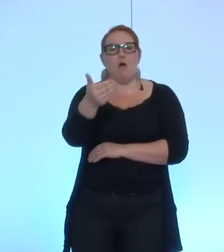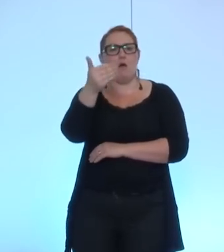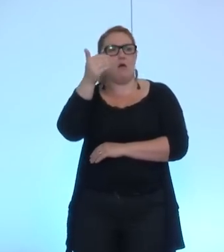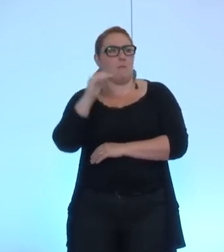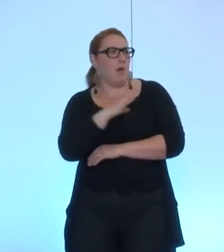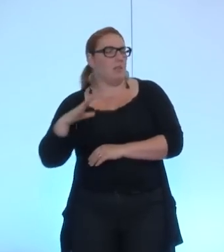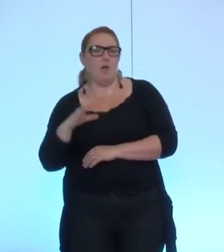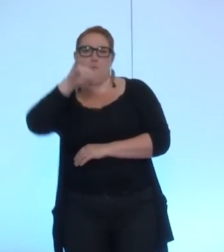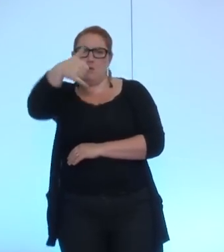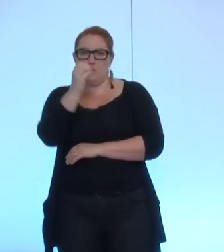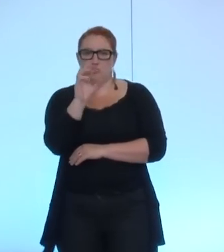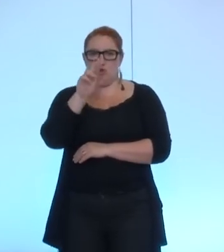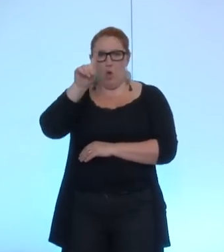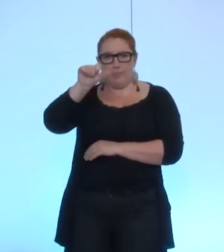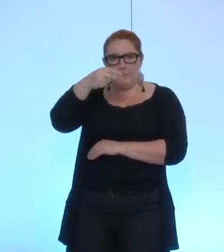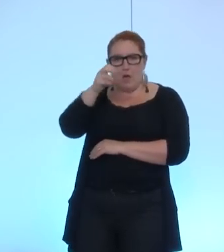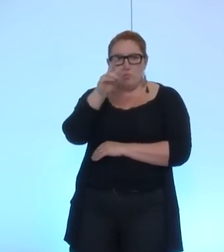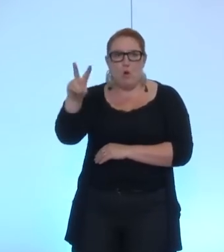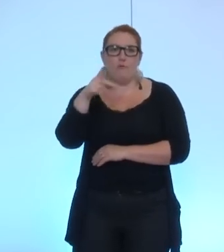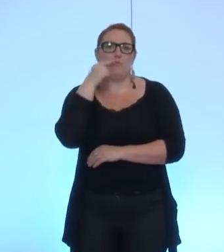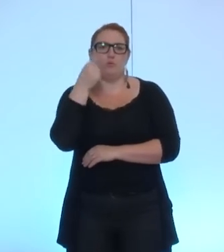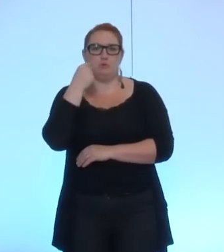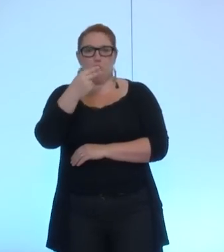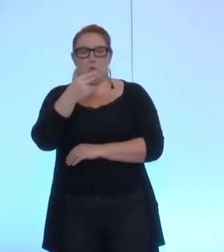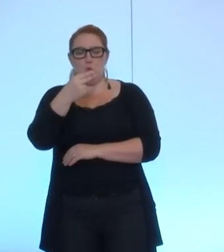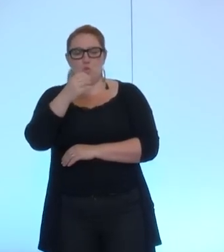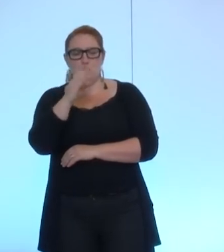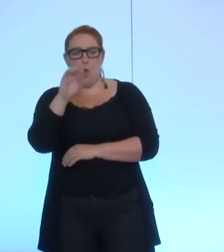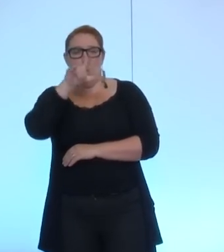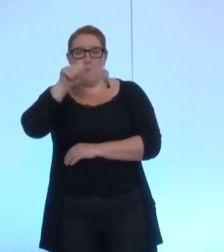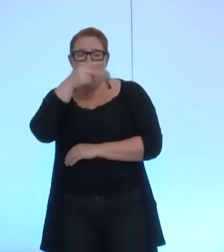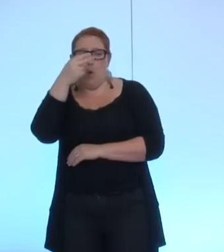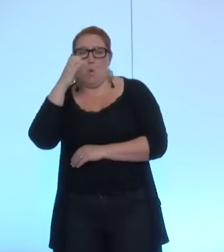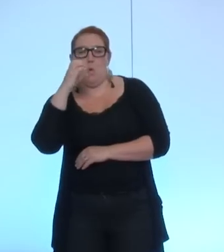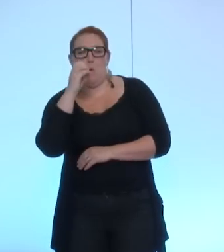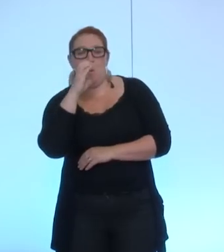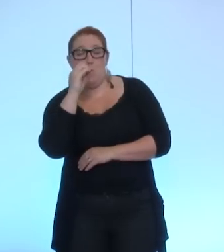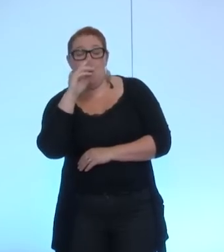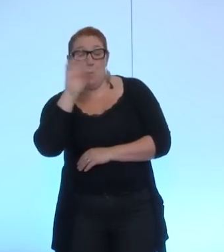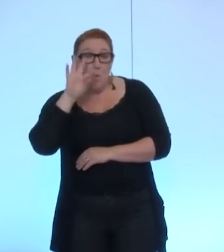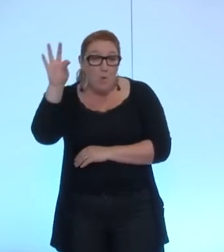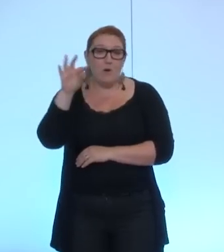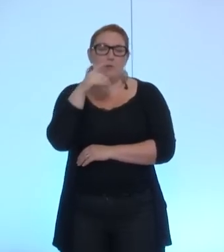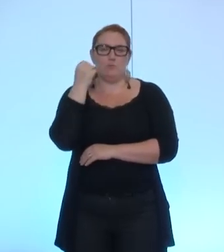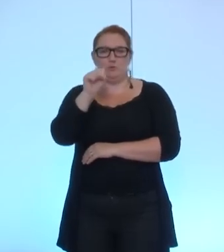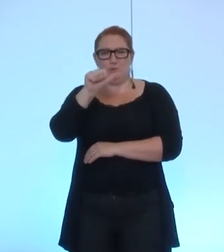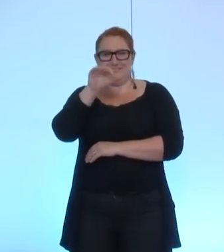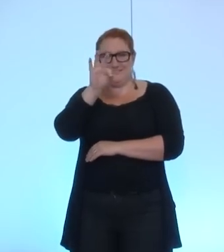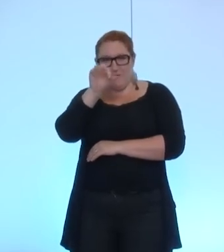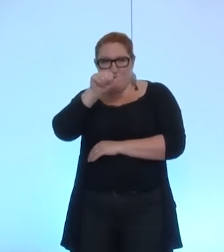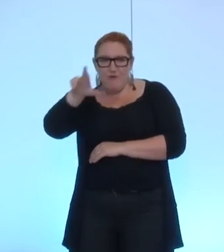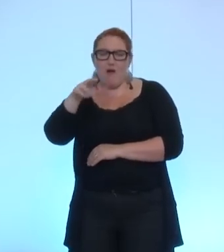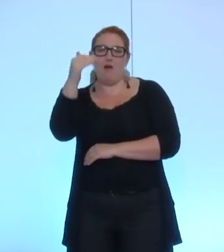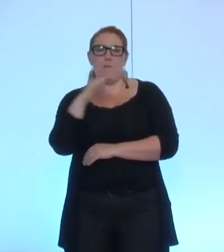Mme Jordanoff, Olivier Noblecourt est là, Jérôme Safa est là, Marie-Josalla